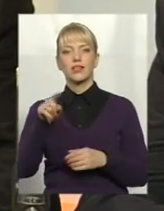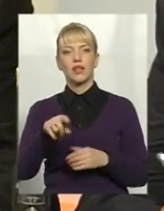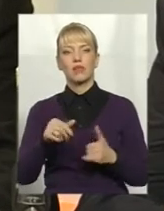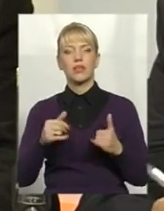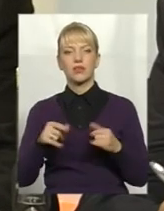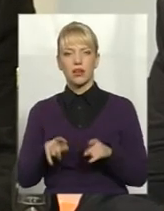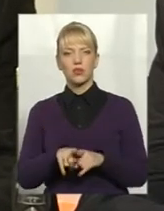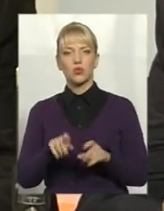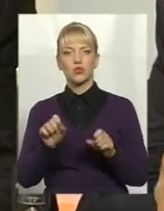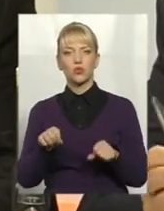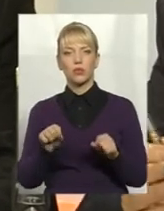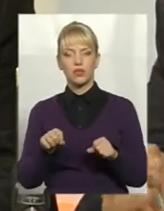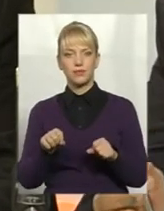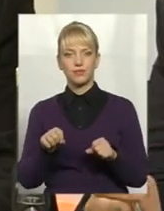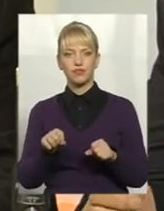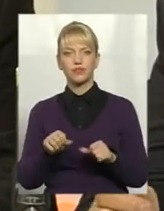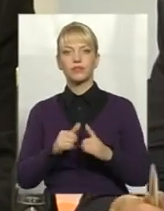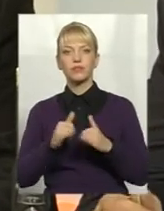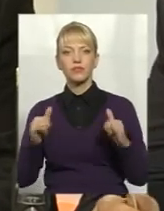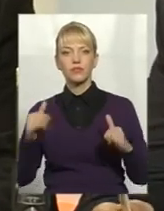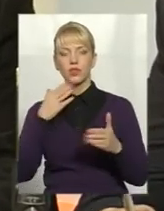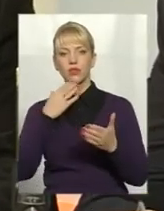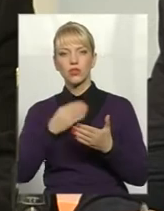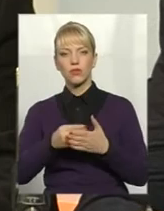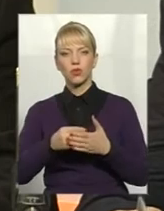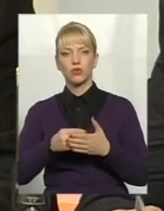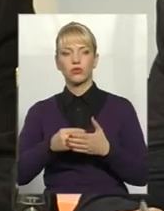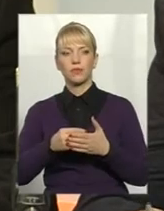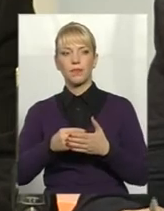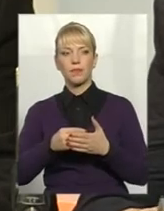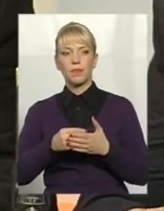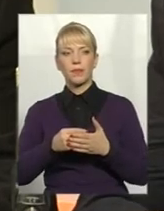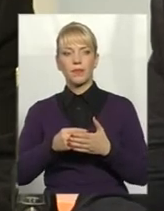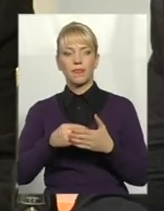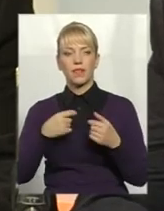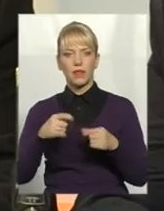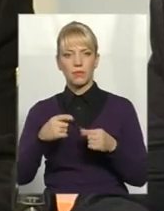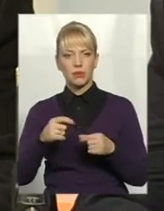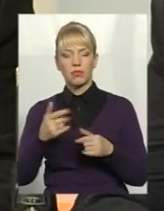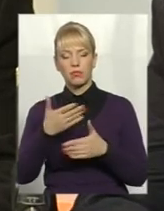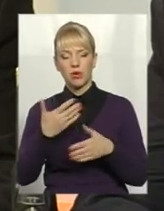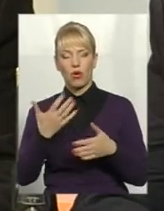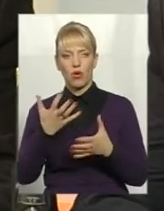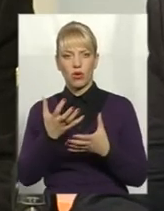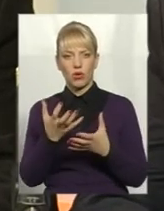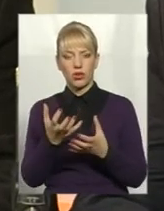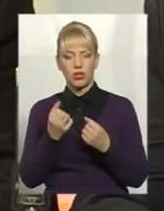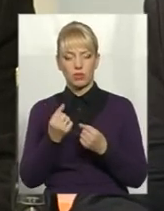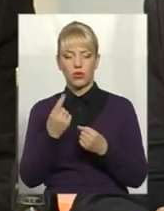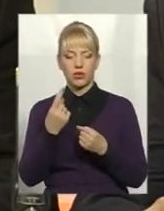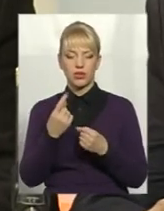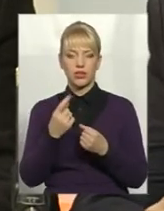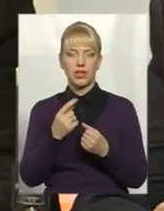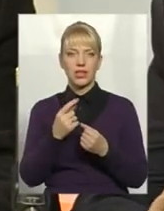зуміли розширити свою велику номенклатуру, ми так і зараз отримали один заказ.